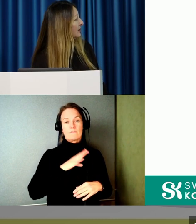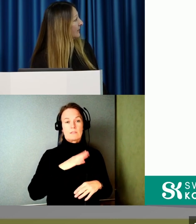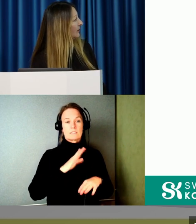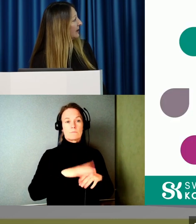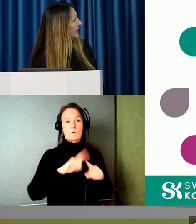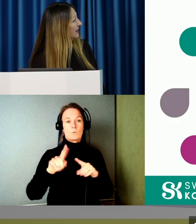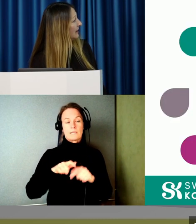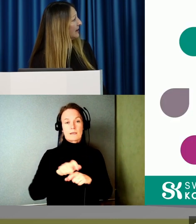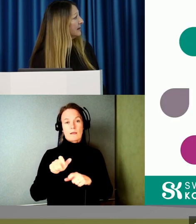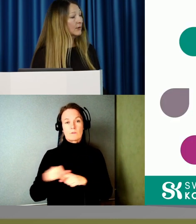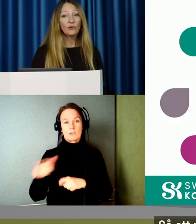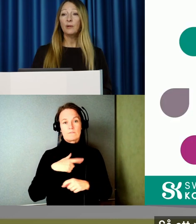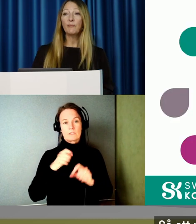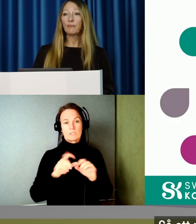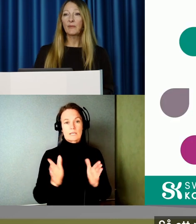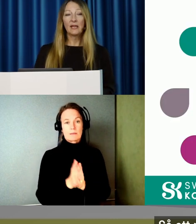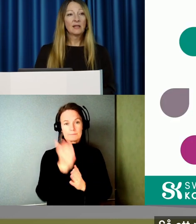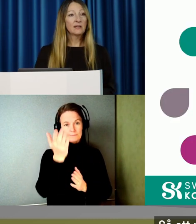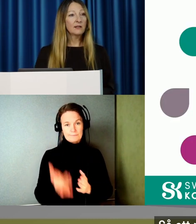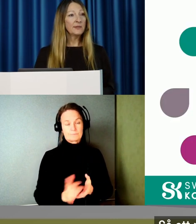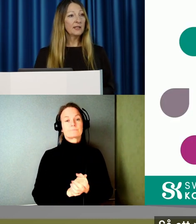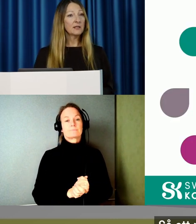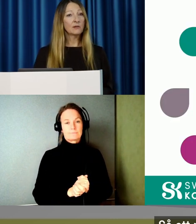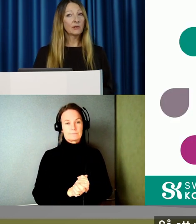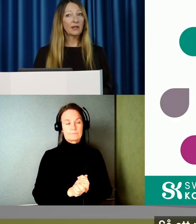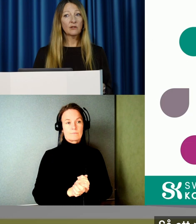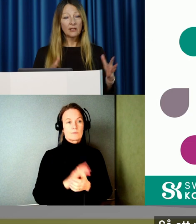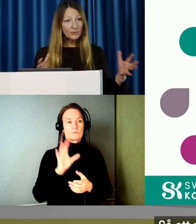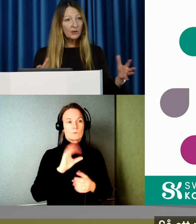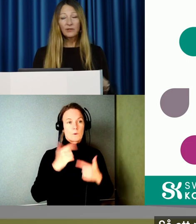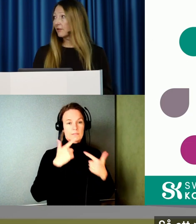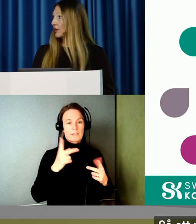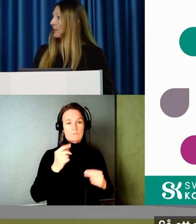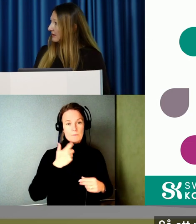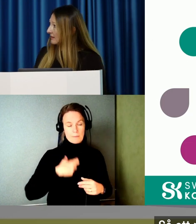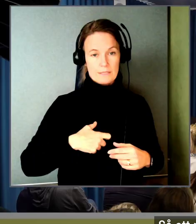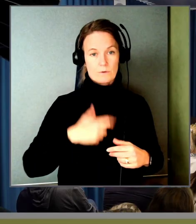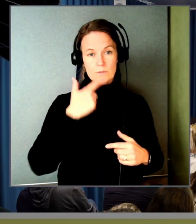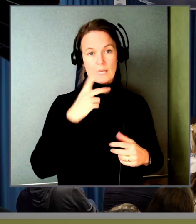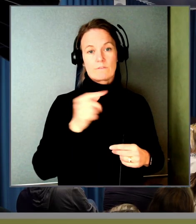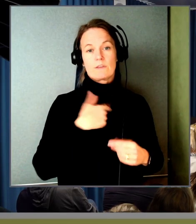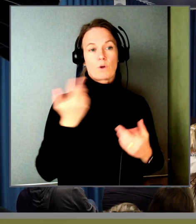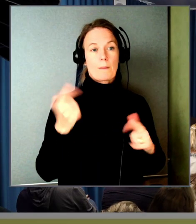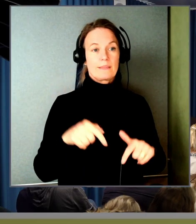kanaler som vi skickar med här och så. Så att med det så tackar jag så jättemycket för att vi fick komma hit.